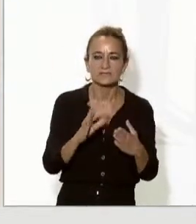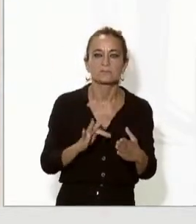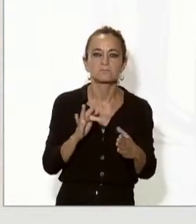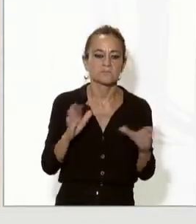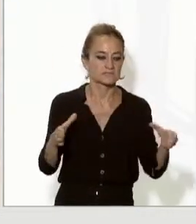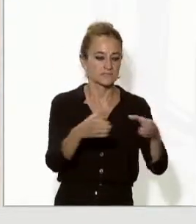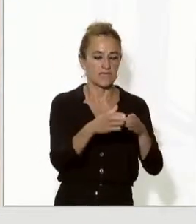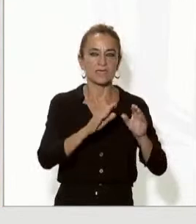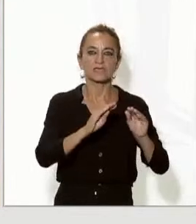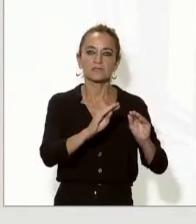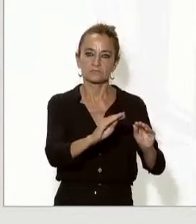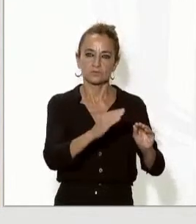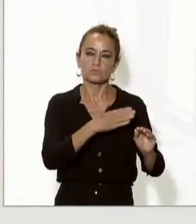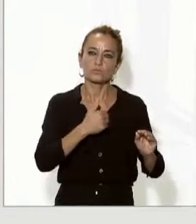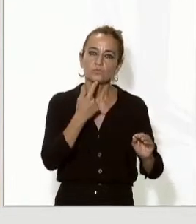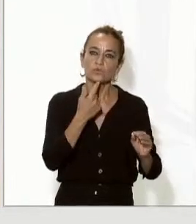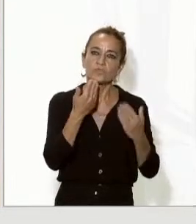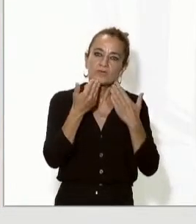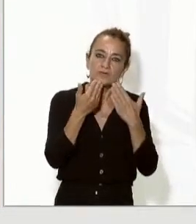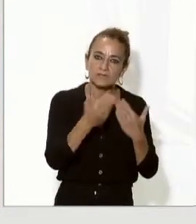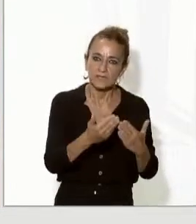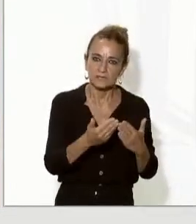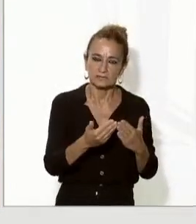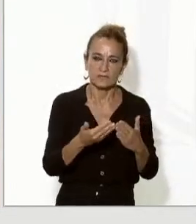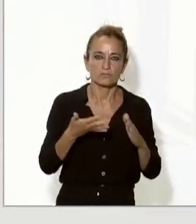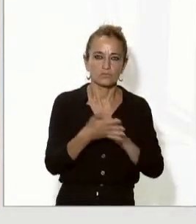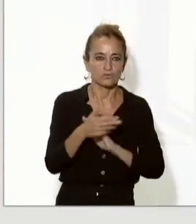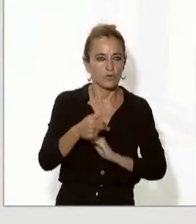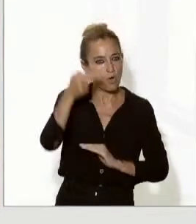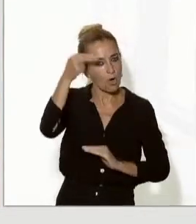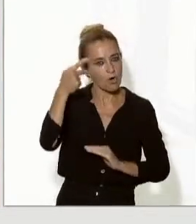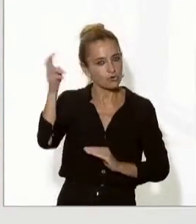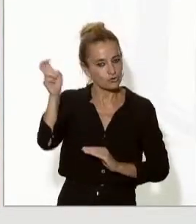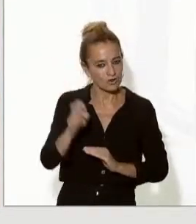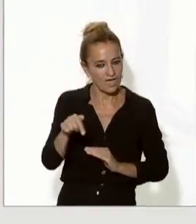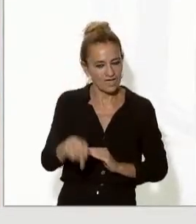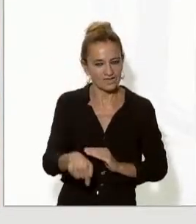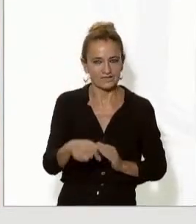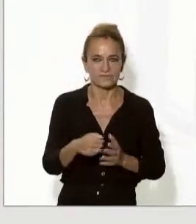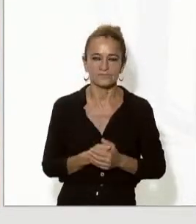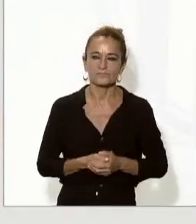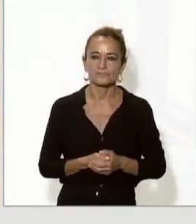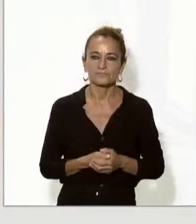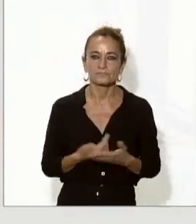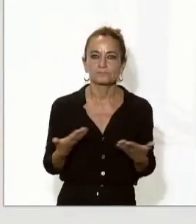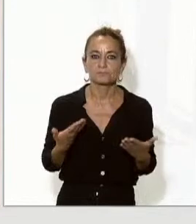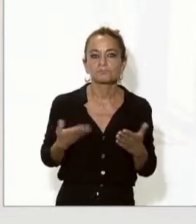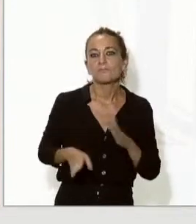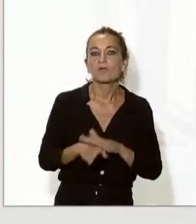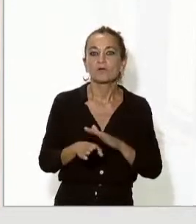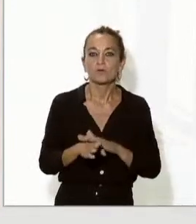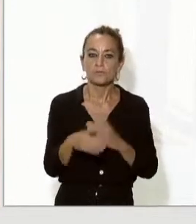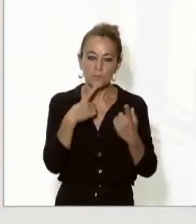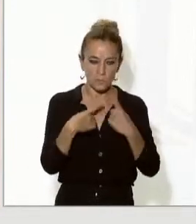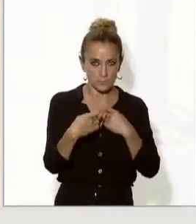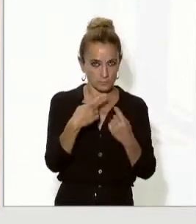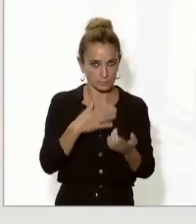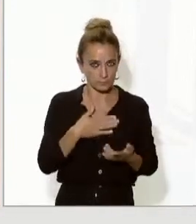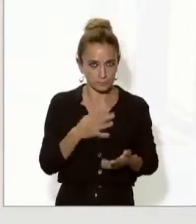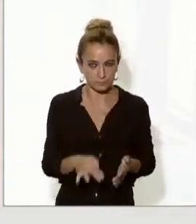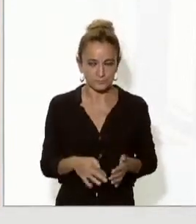que avui han tingut l'honor que ens poguessin acompanyar. I dit això, estem a la seva disposició per les preguntes que vulguin fer.